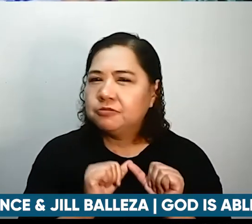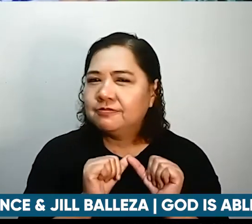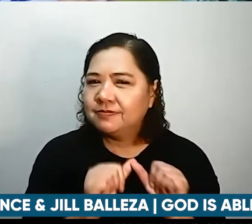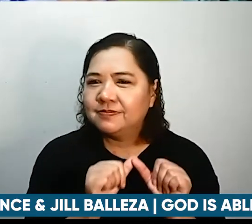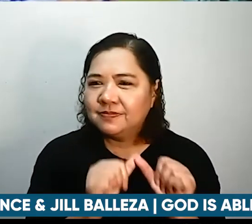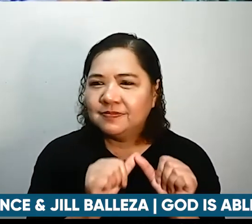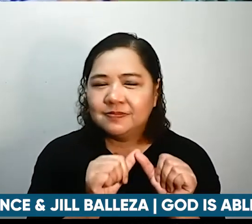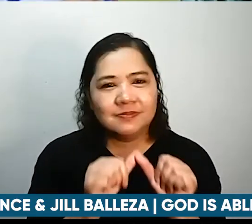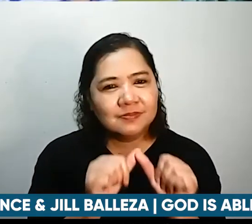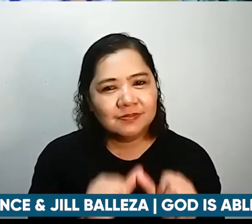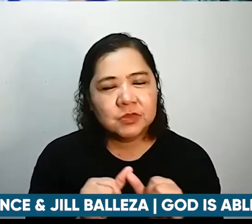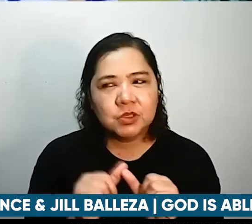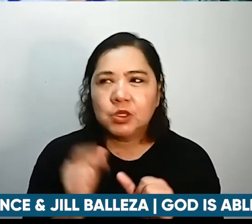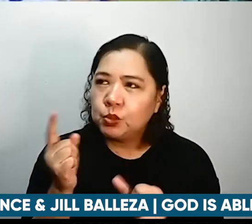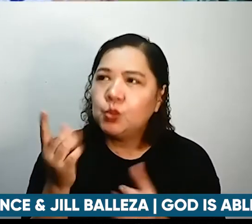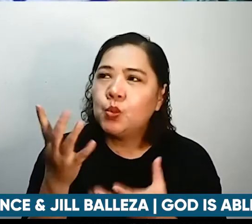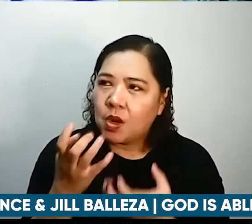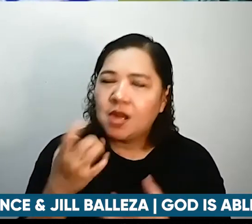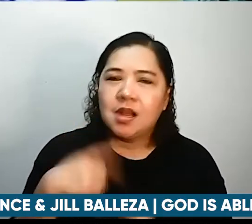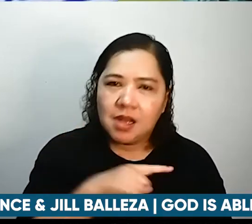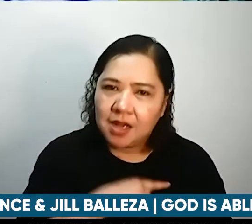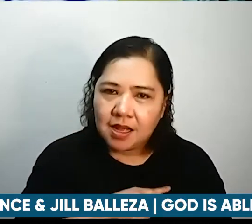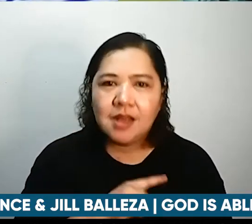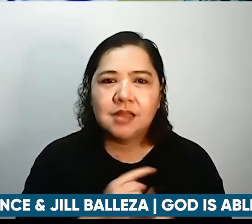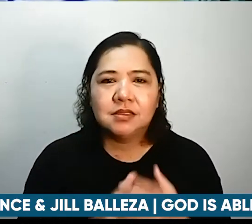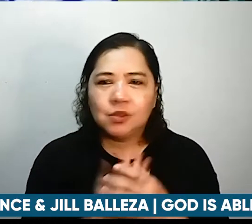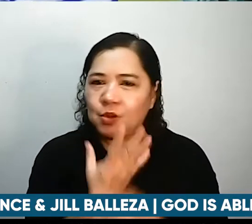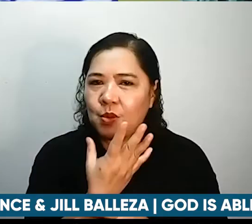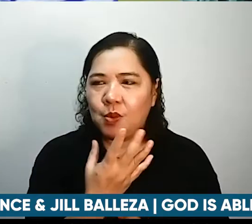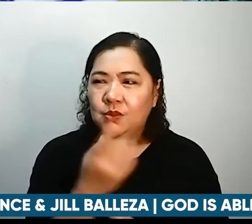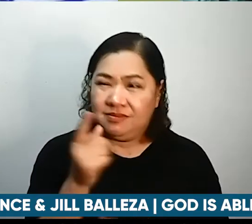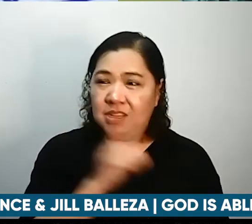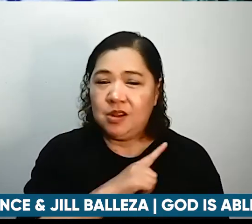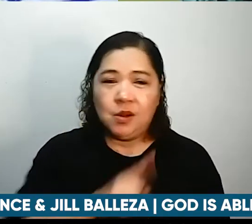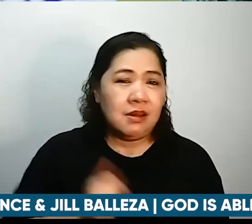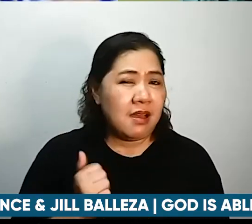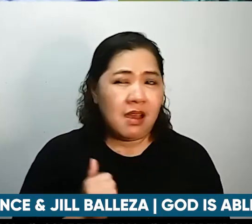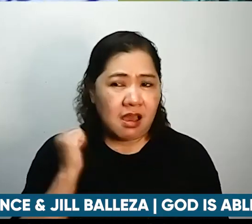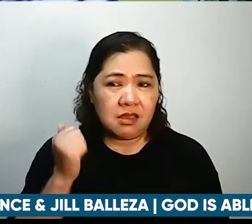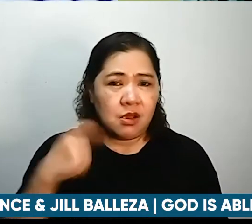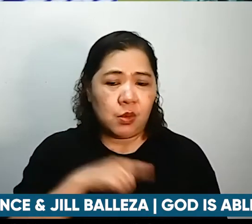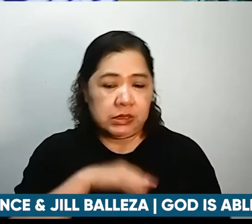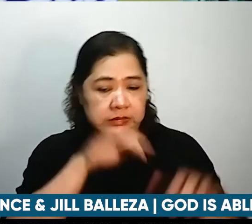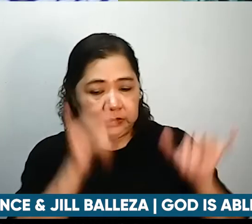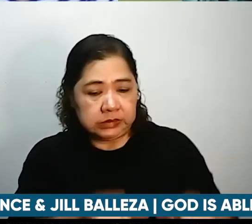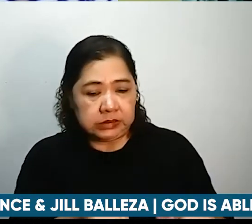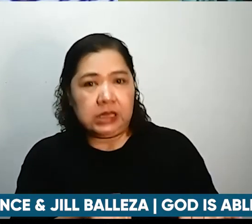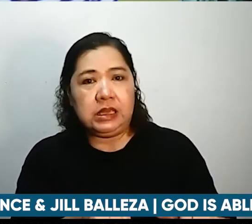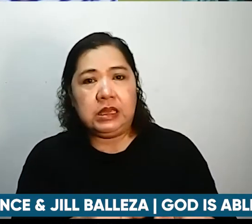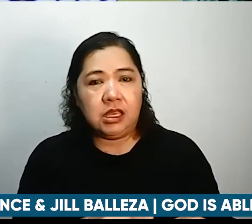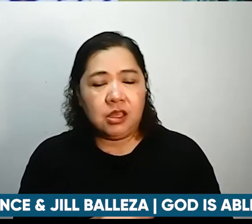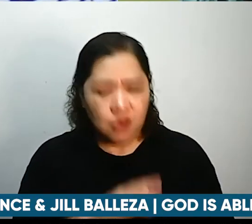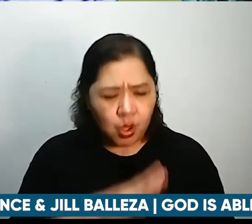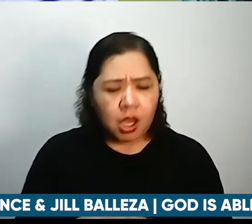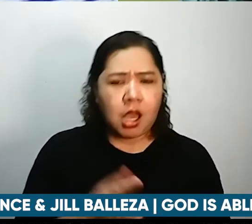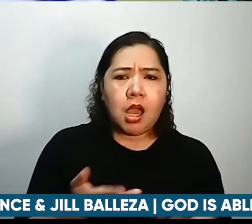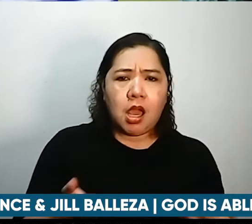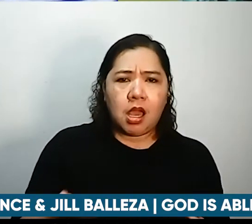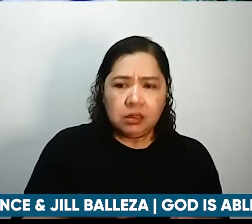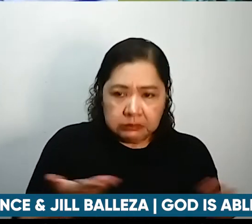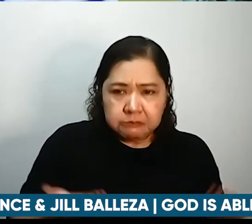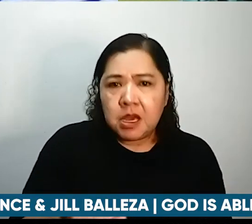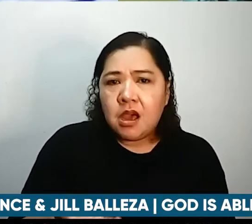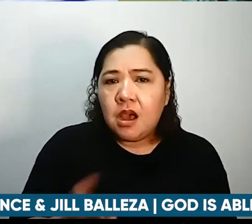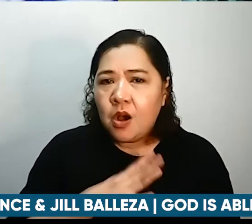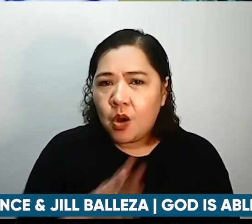-grow ang Lord ayaw tayo stagnant tayo na magiging complacent lang tayo na okay na ako dito okay na yan meron naman ako